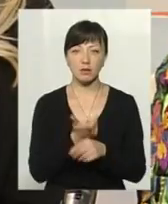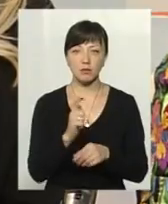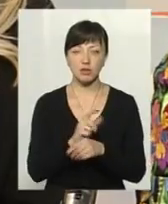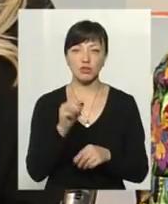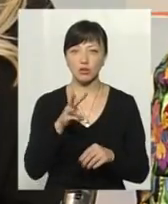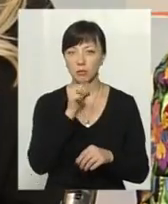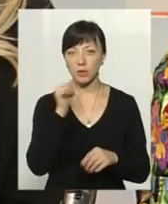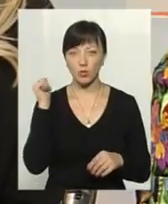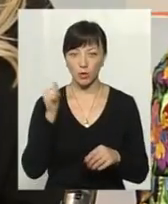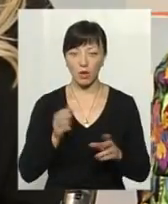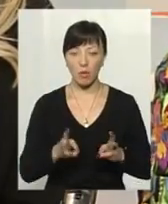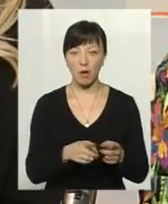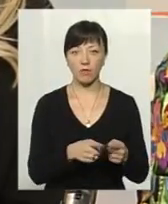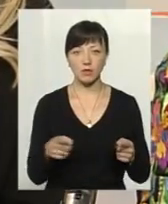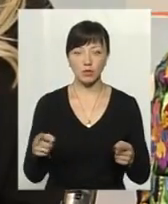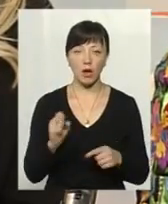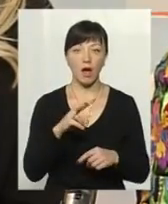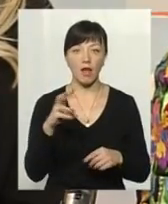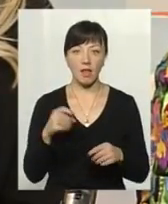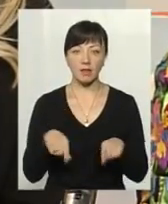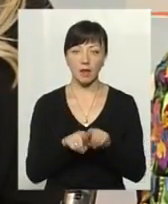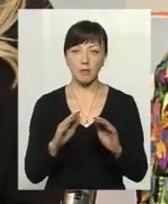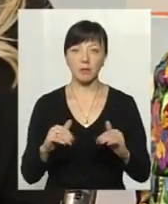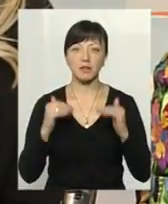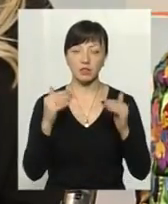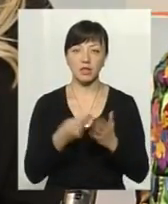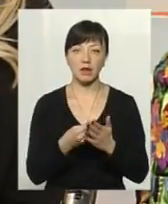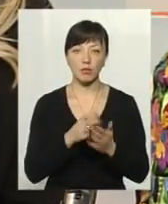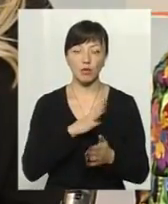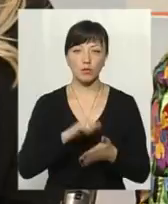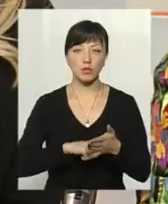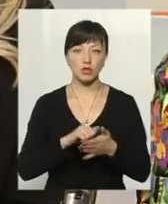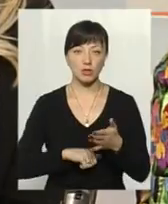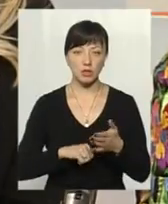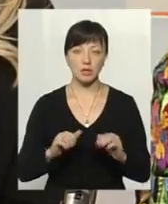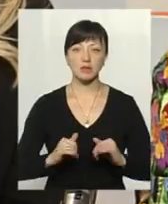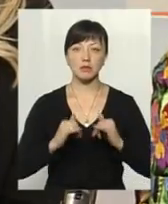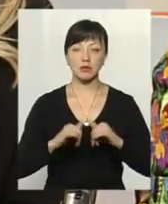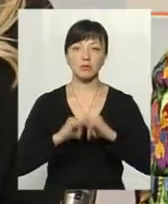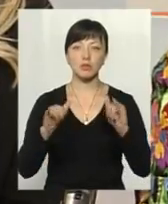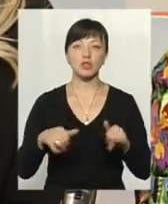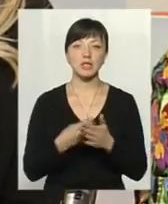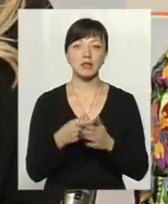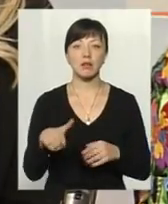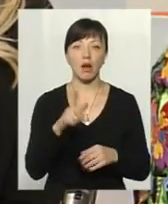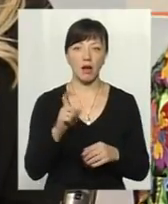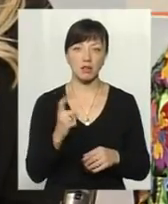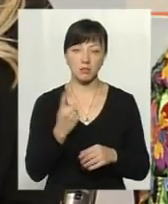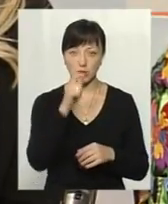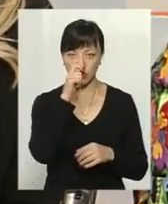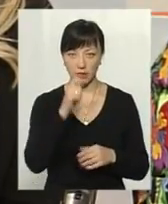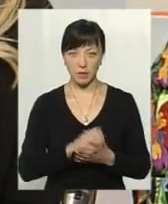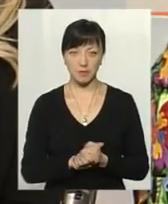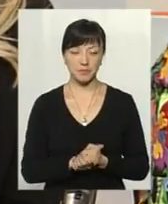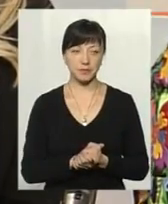ніж в минулий опалювальний сезон. Але таке підвищення тарифів було зумовлено збільшенням ціни на природний газ. З 1 квітня